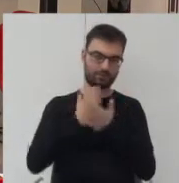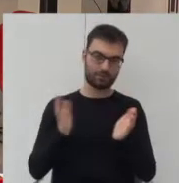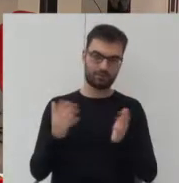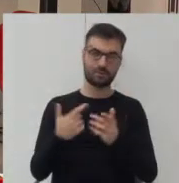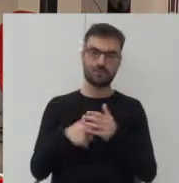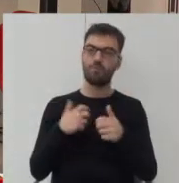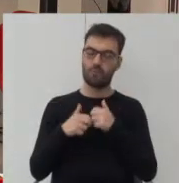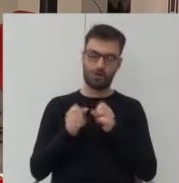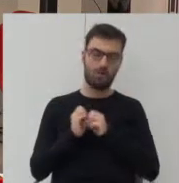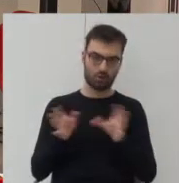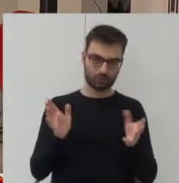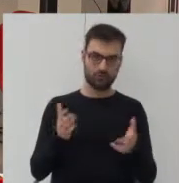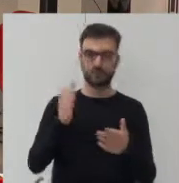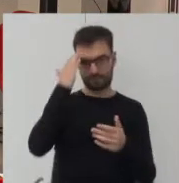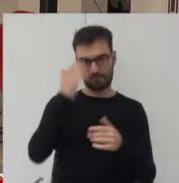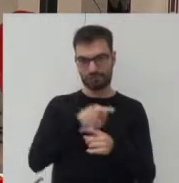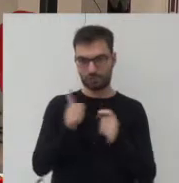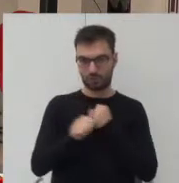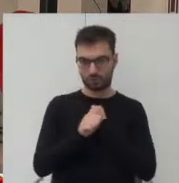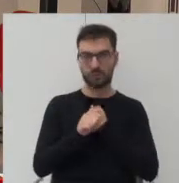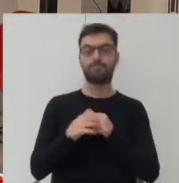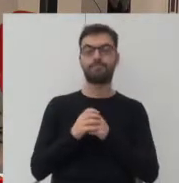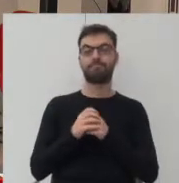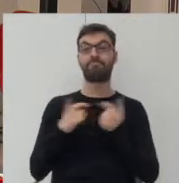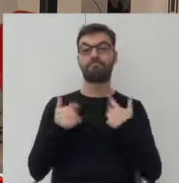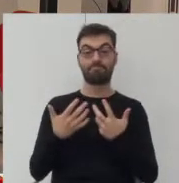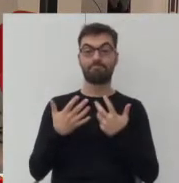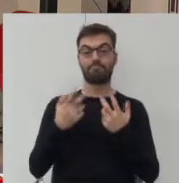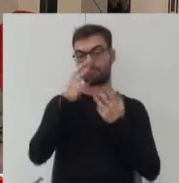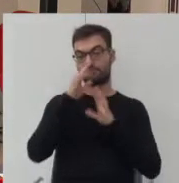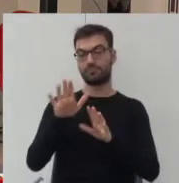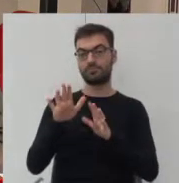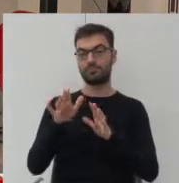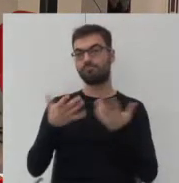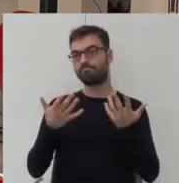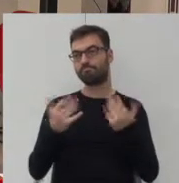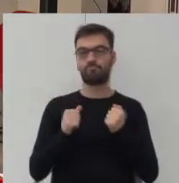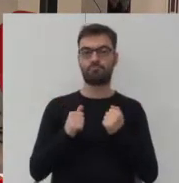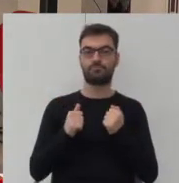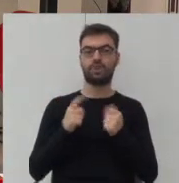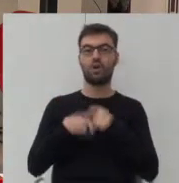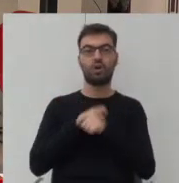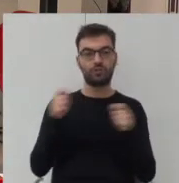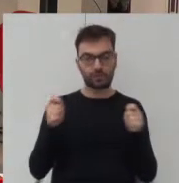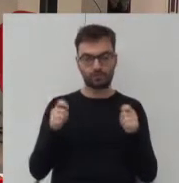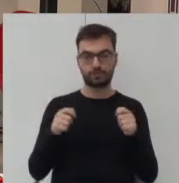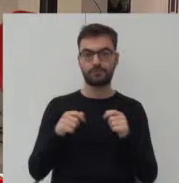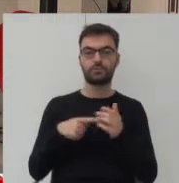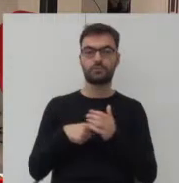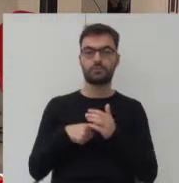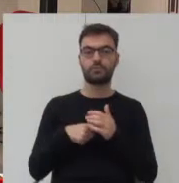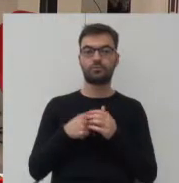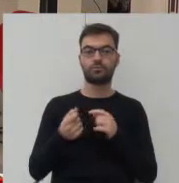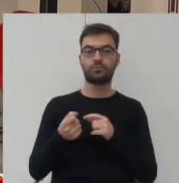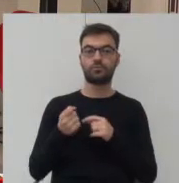jest oczywisty i znany. I chciałabym przedstawić pewne rozwiązanie, które pojawia